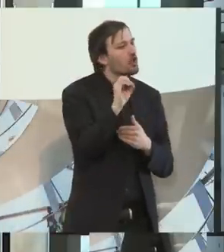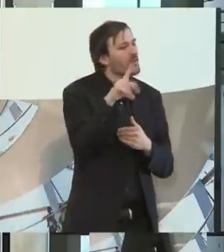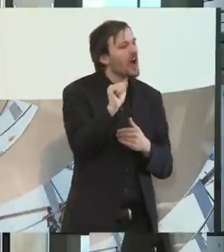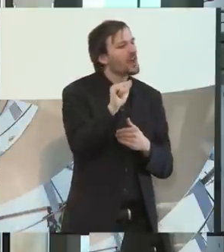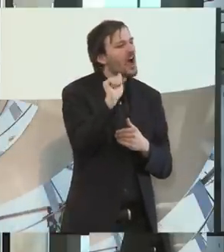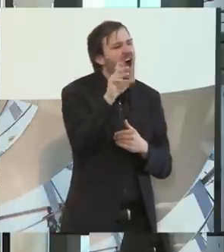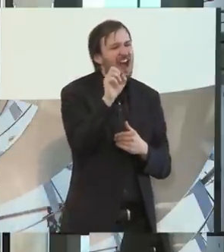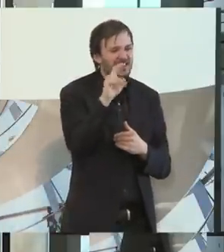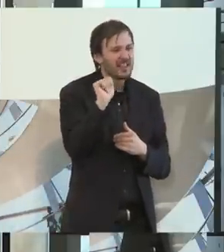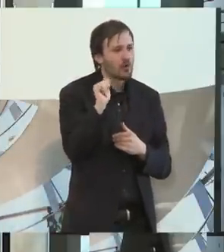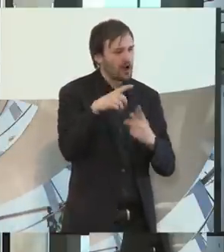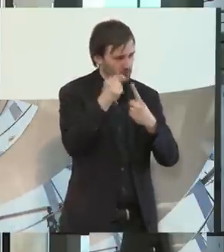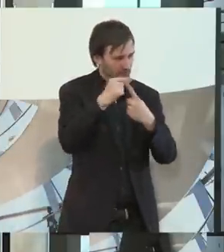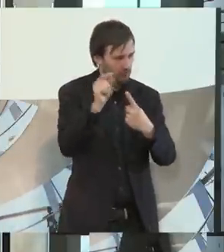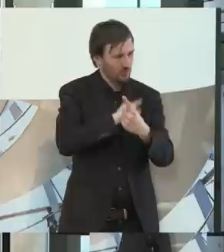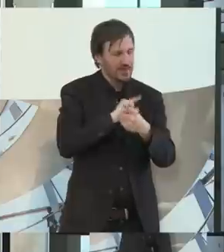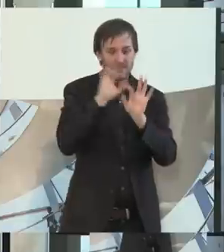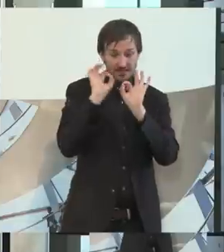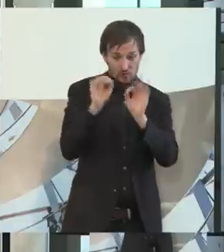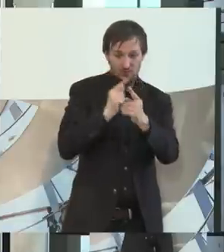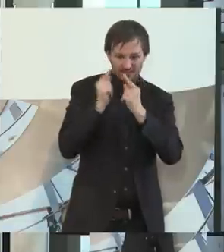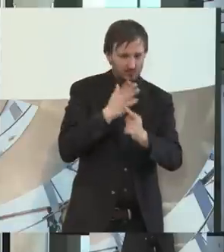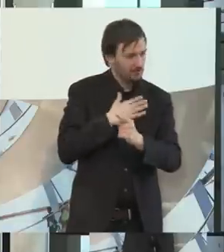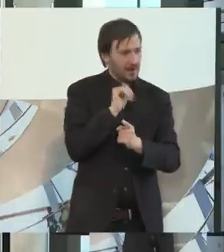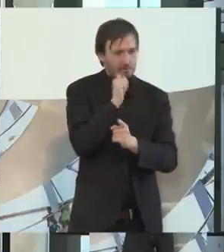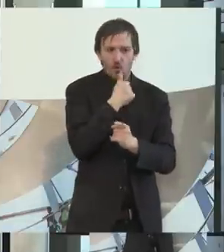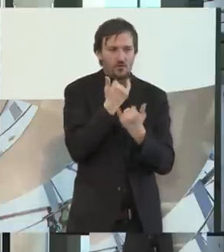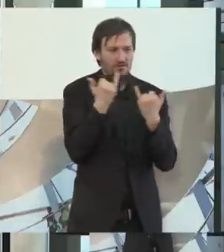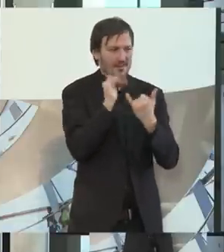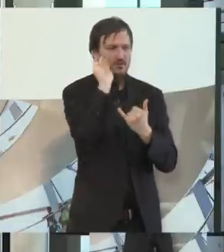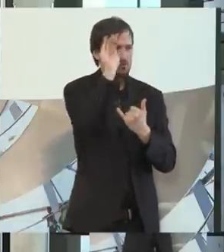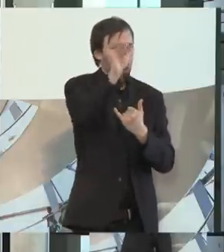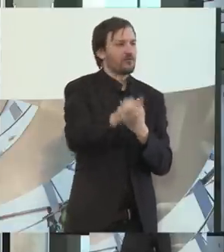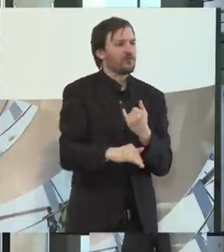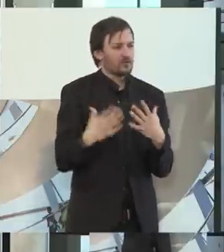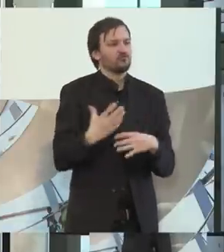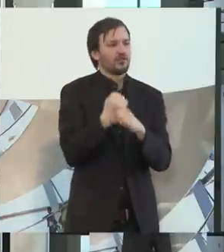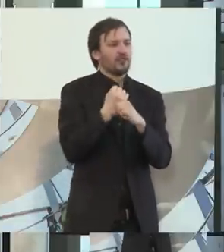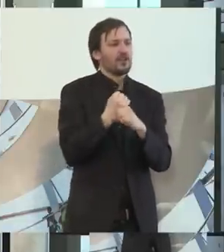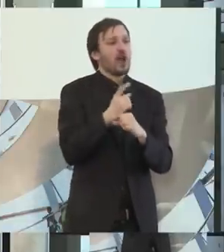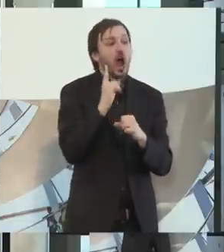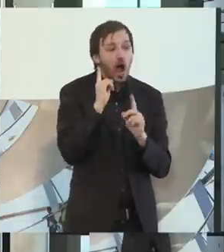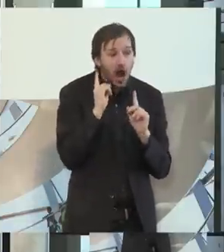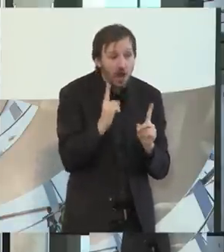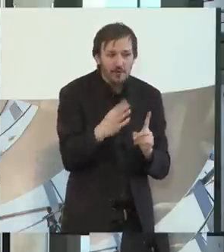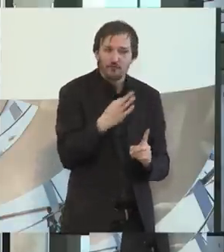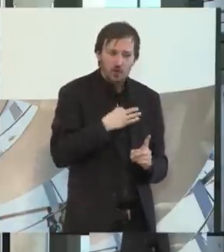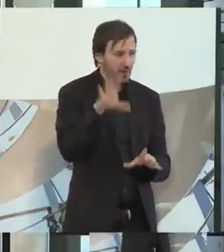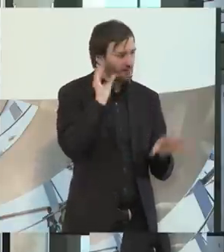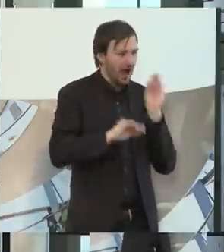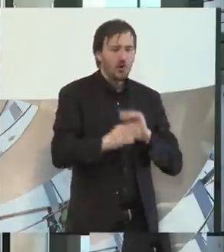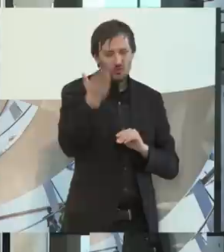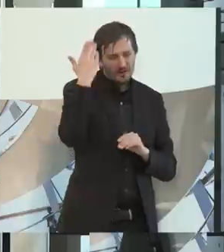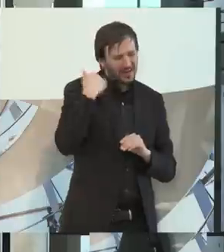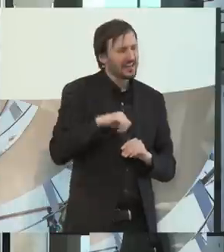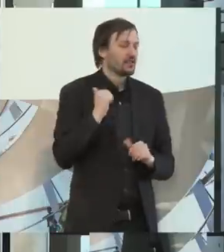konstruktiven Gesprächen, was meine berufliche Zukunft betrifft, aber es waren doch schon sehr schmerzhafte Erfahrungen in